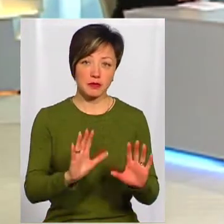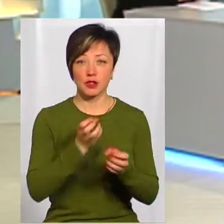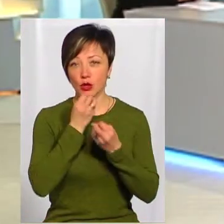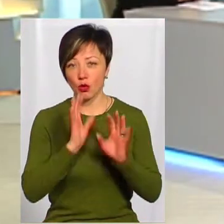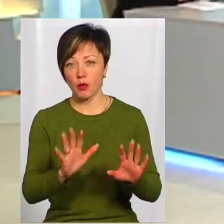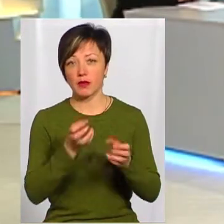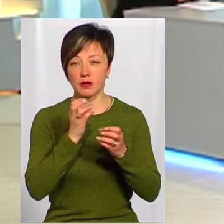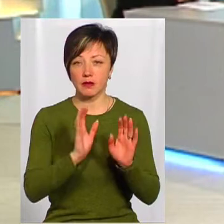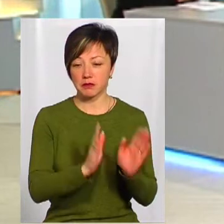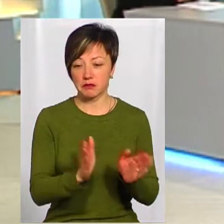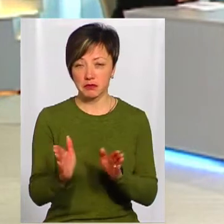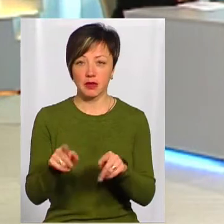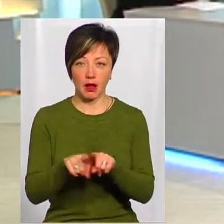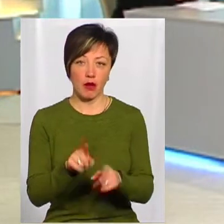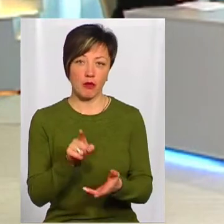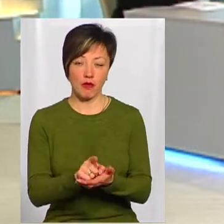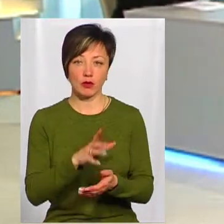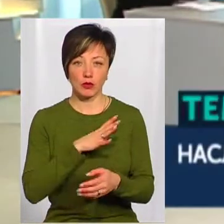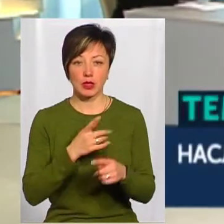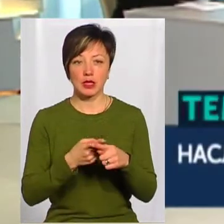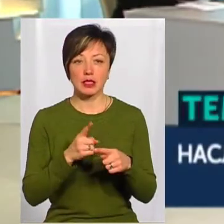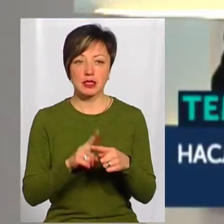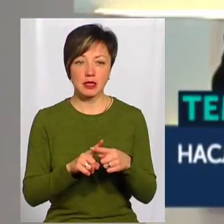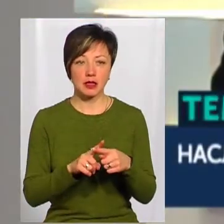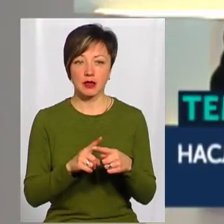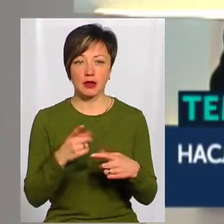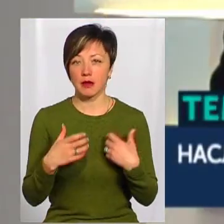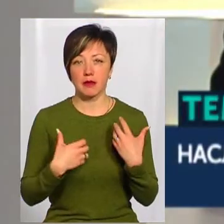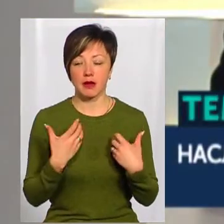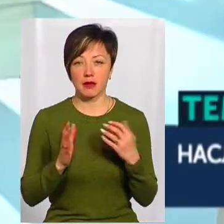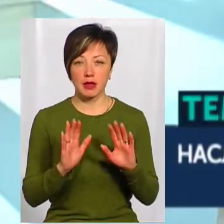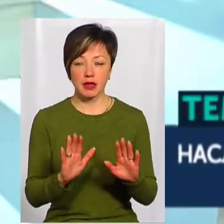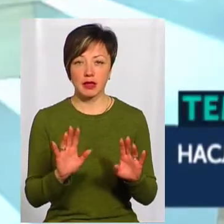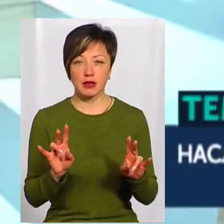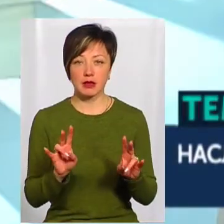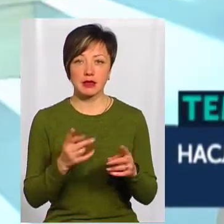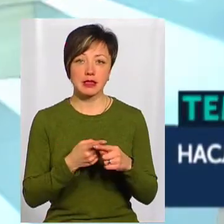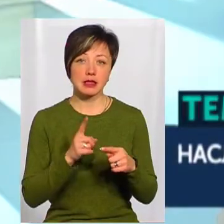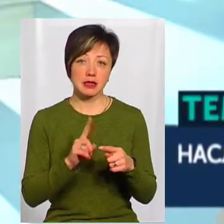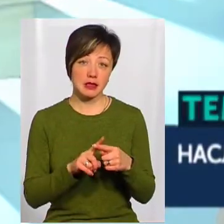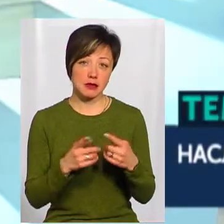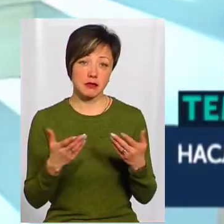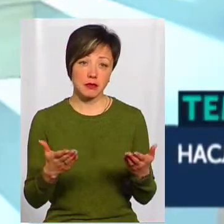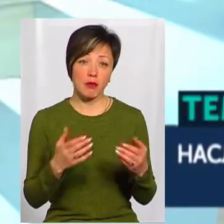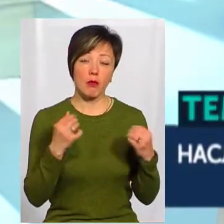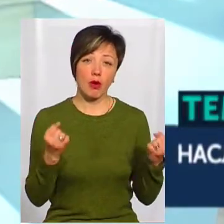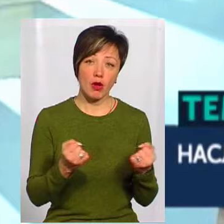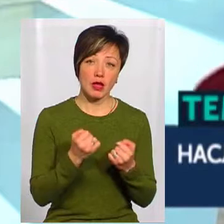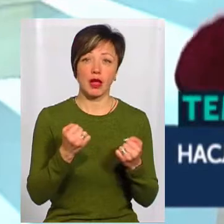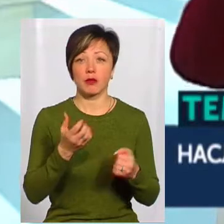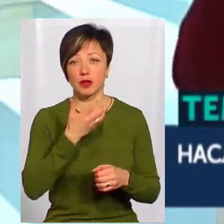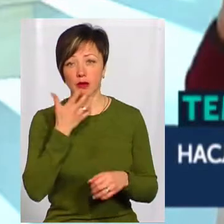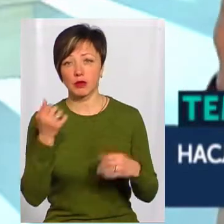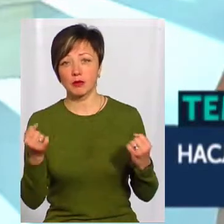гарно, все хорошо йде, так, як повинно. Нічого не відбувається особливого, так? Це хвилюва теорія. Тобто, похолодання,